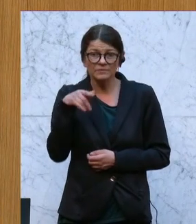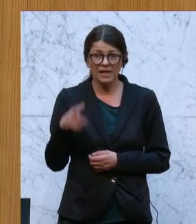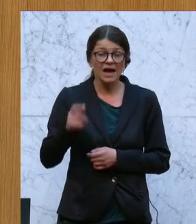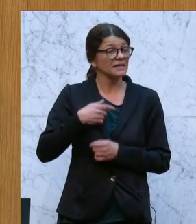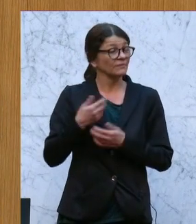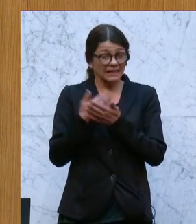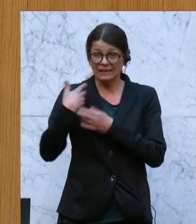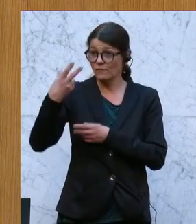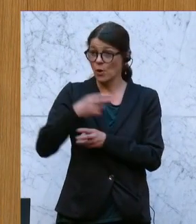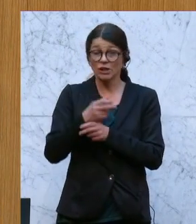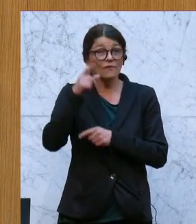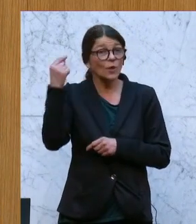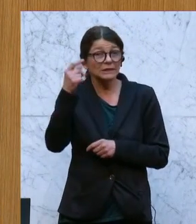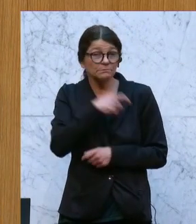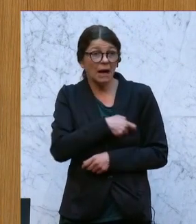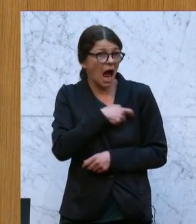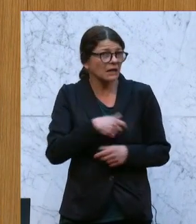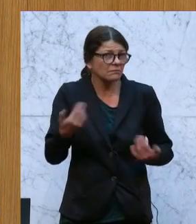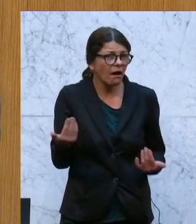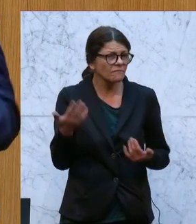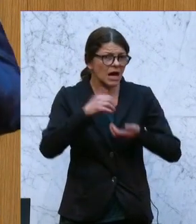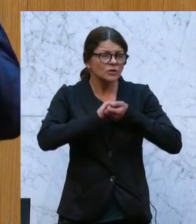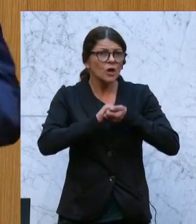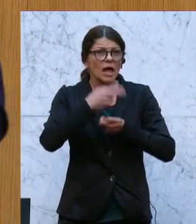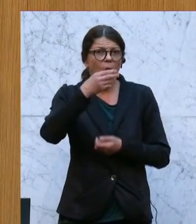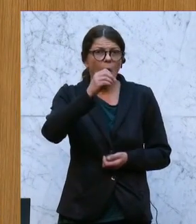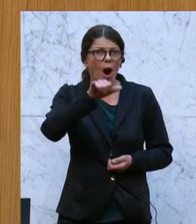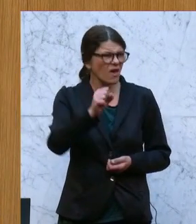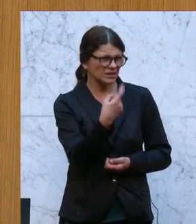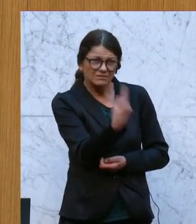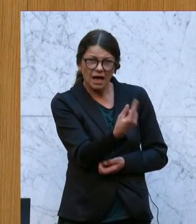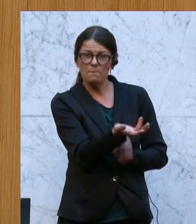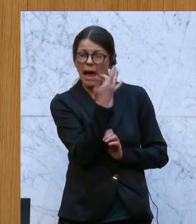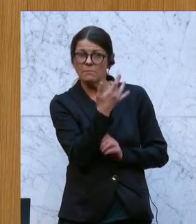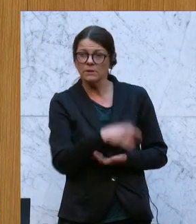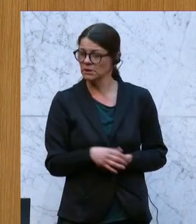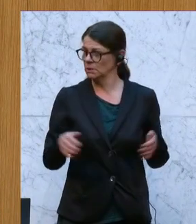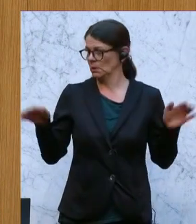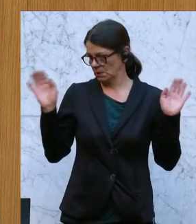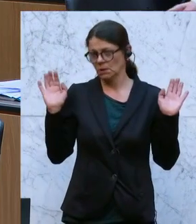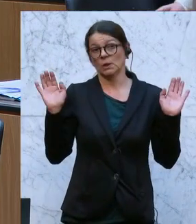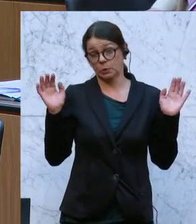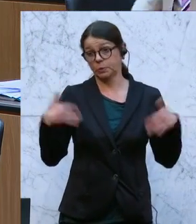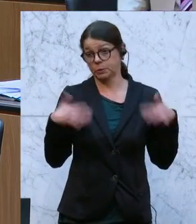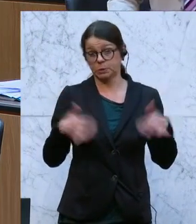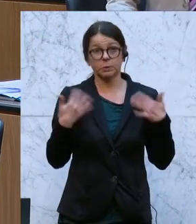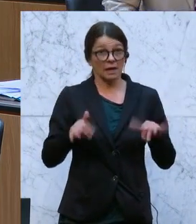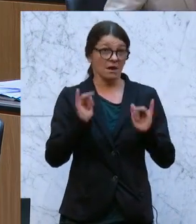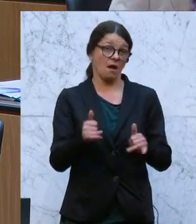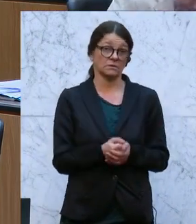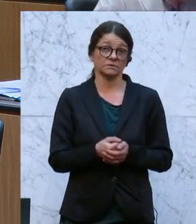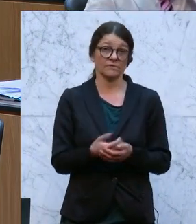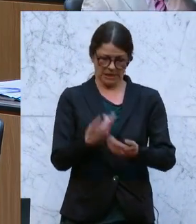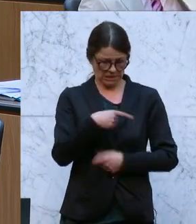Volkspartei, das, was uns der Kollege Hoyos da unterstellt hat, das spricht schon Bände. Weil ich kann sogar